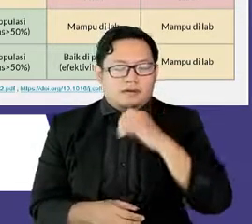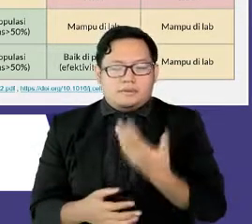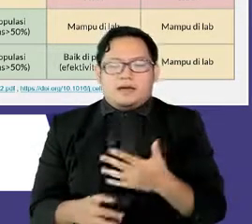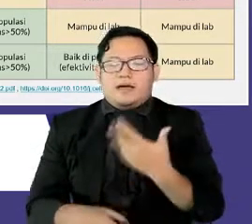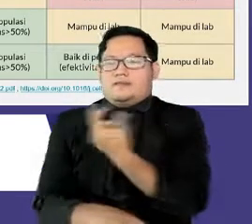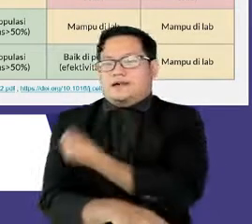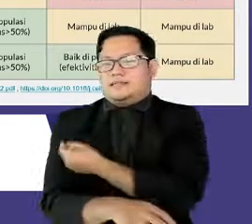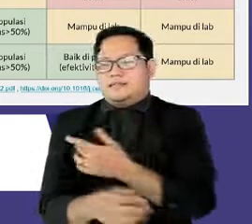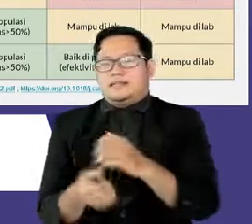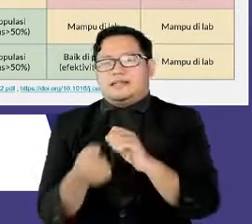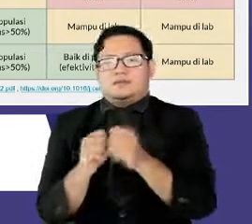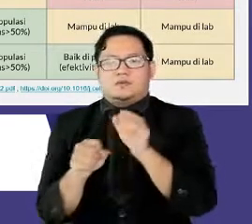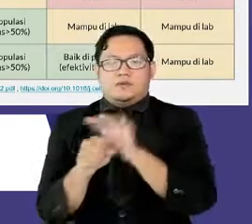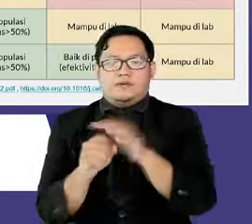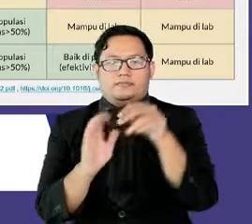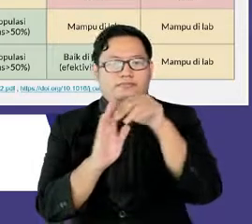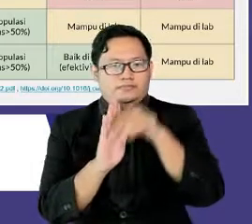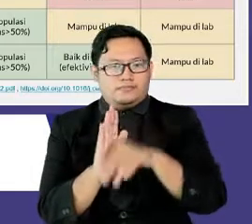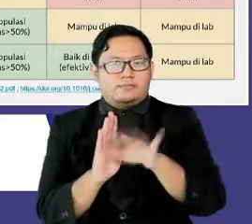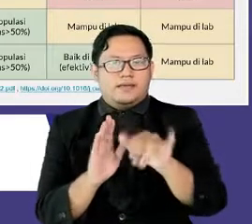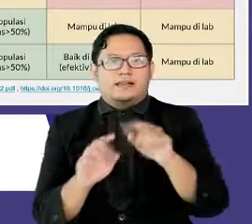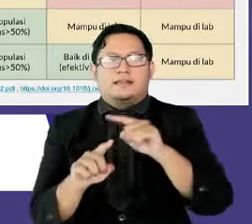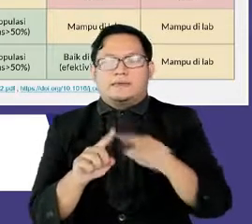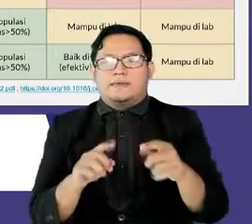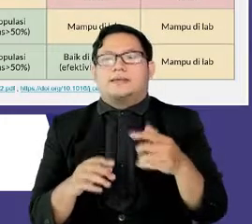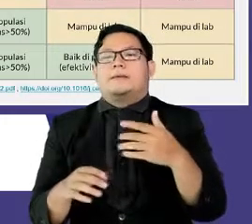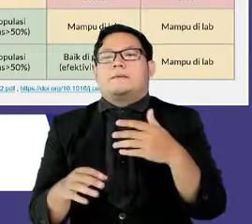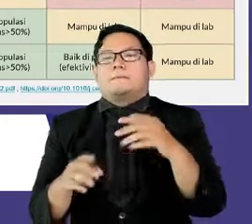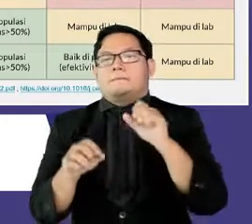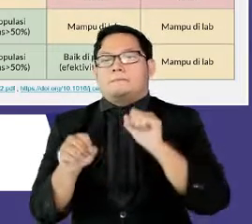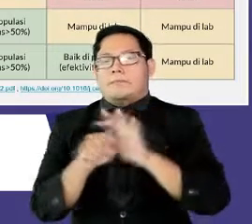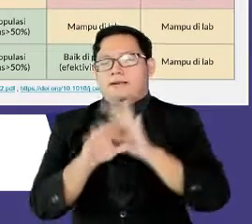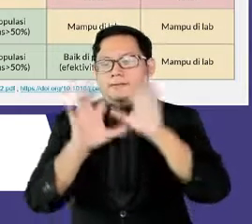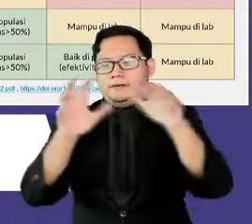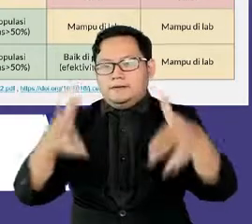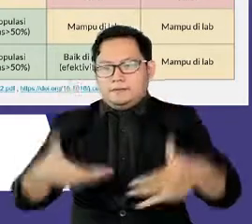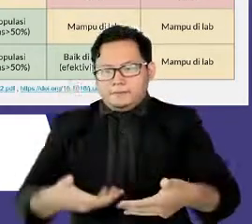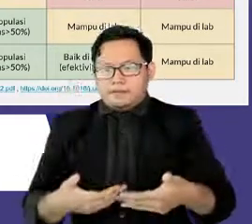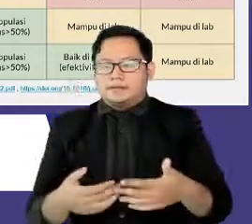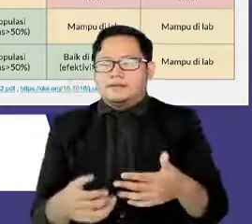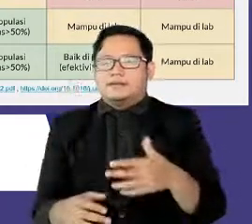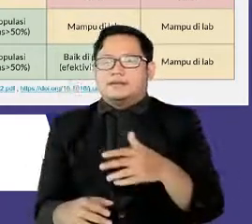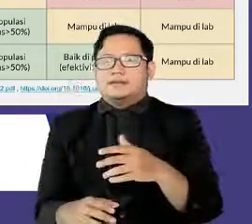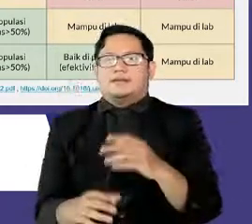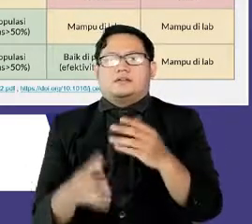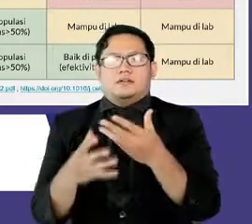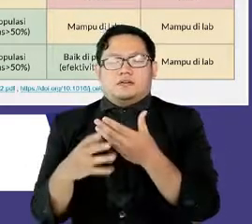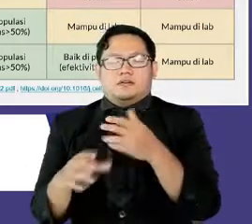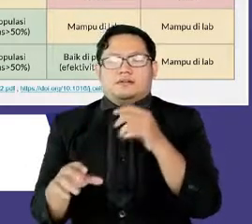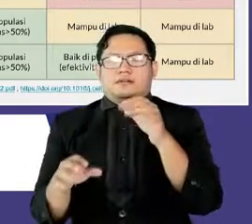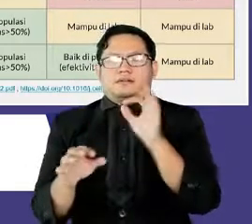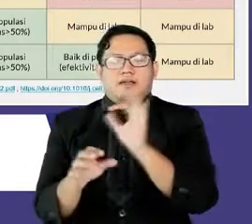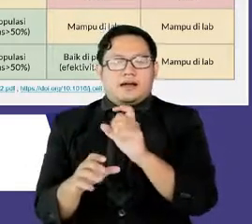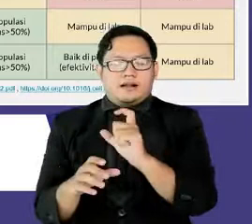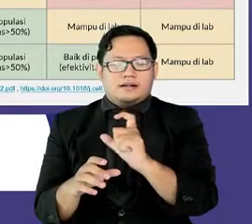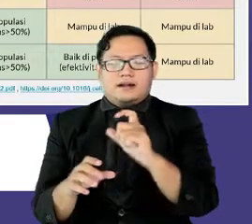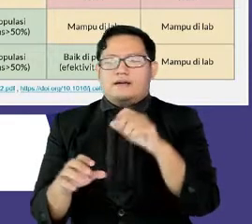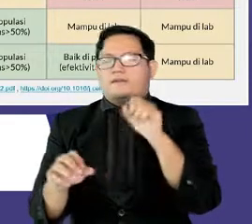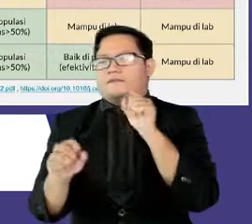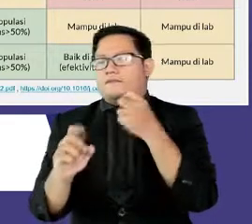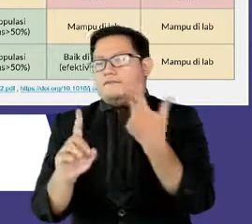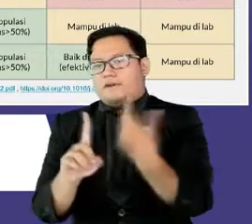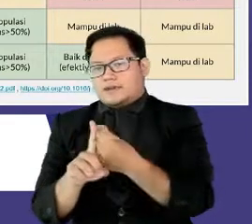kasus upaya penanganan pandemi dengan vaksinasi harus dibarengi dengan proteksi yang paling ideal yaitu